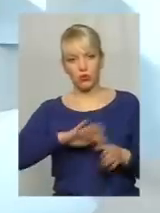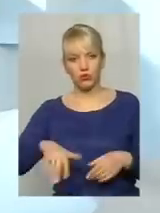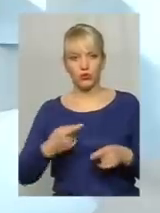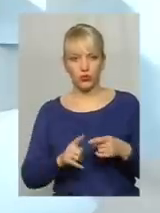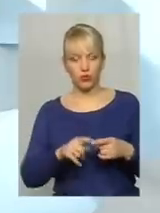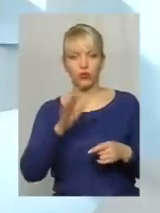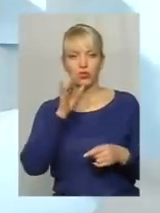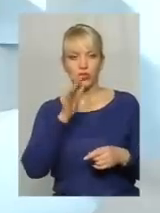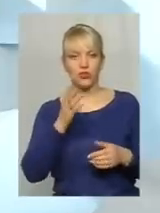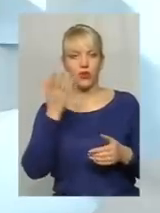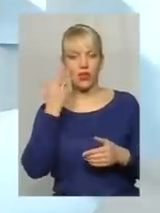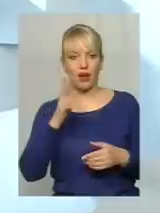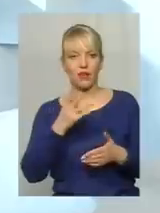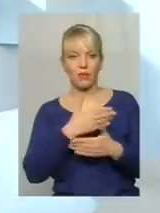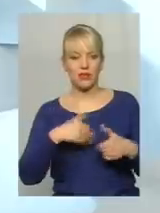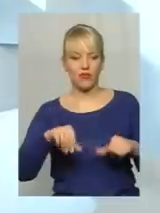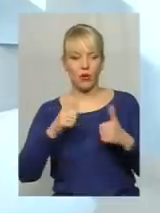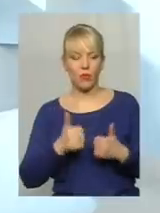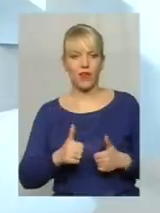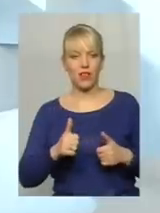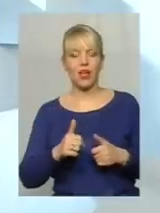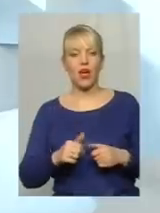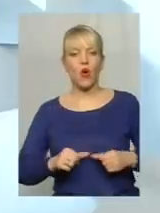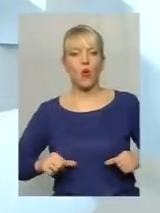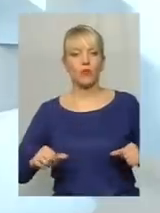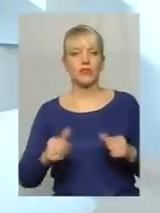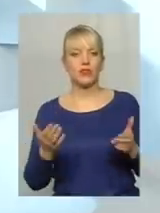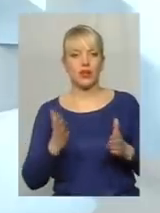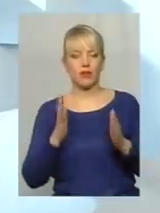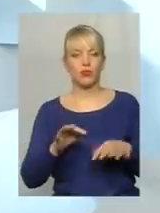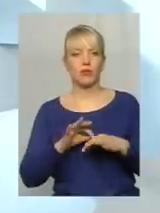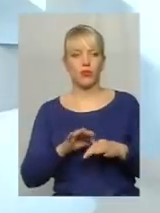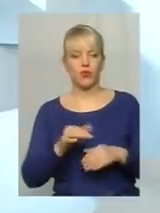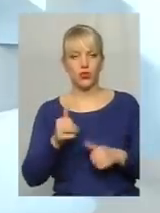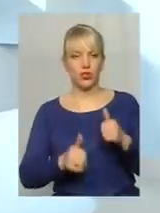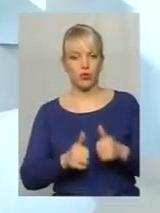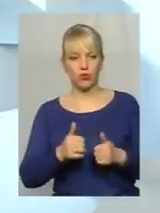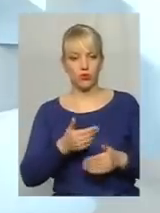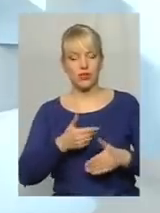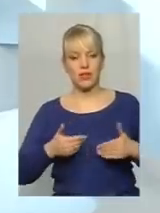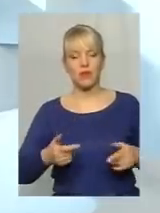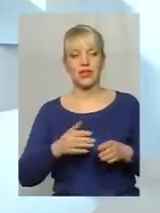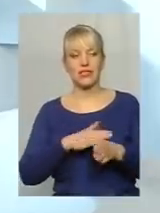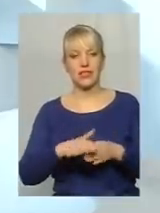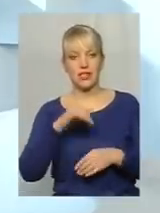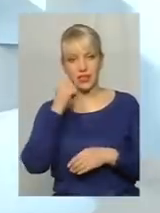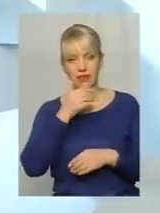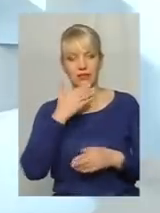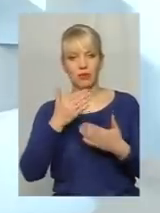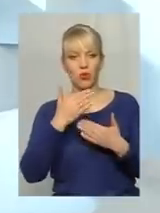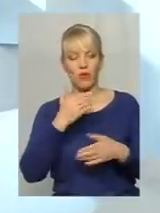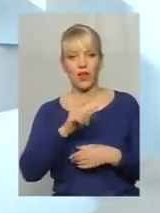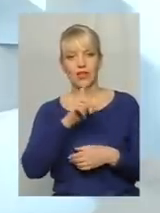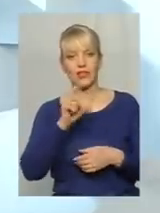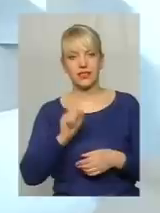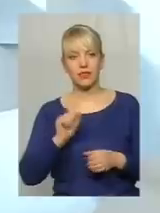сформували комісію, яка буде проводити конкурс. Ми цілий рік спілкувалися з